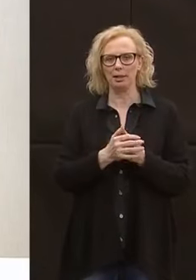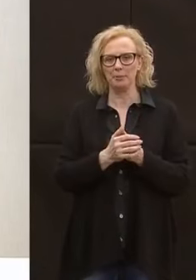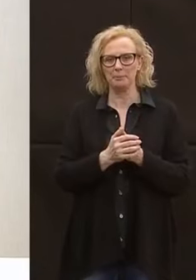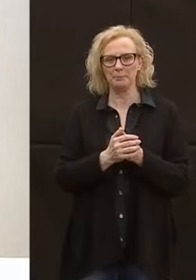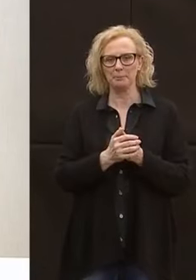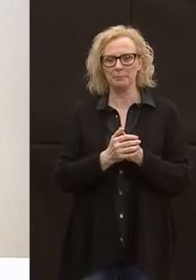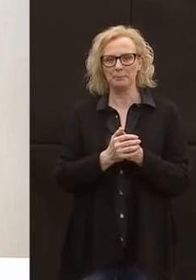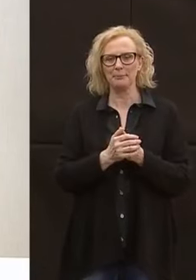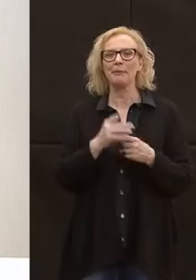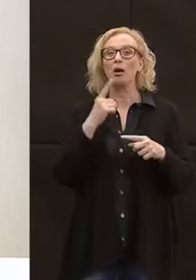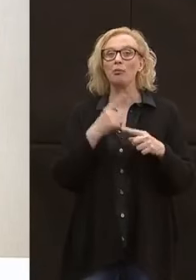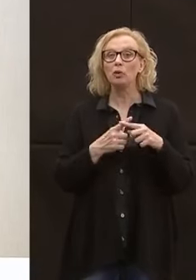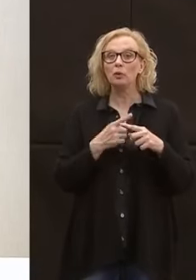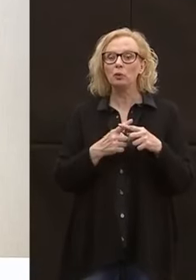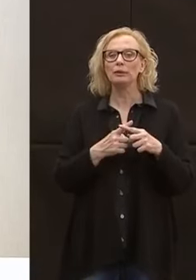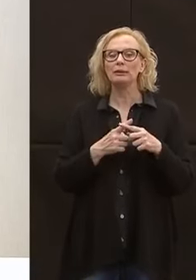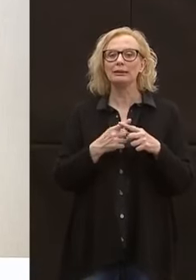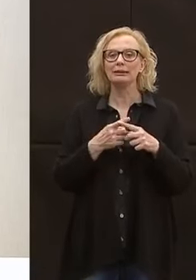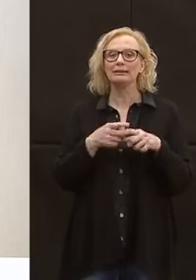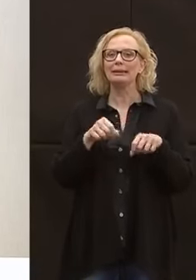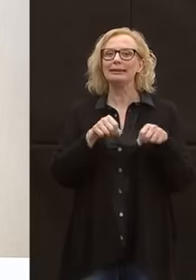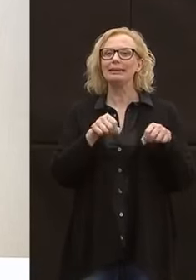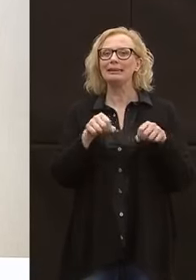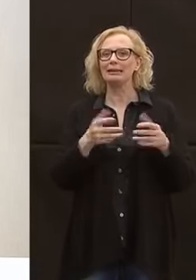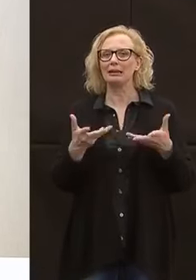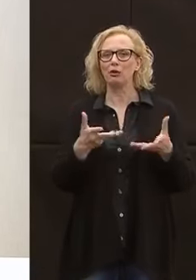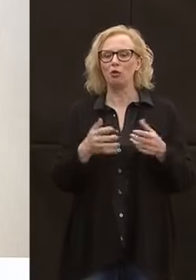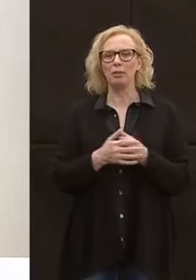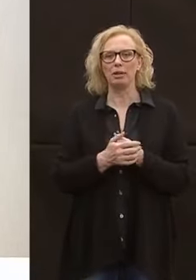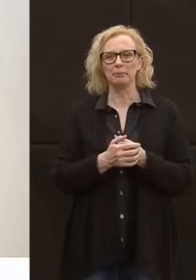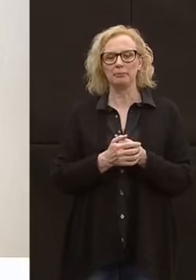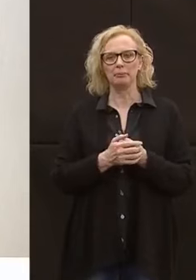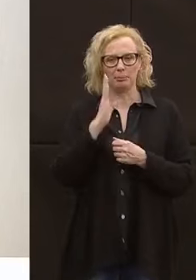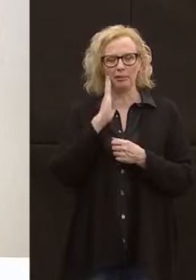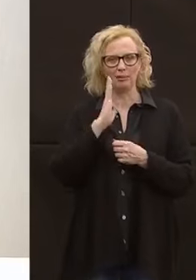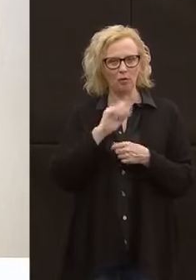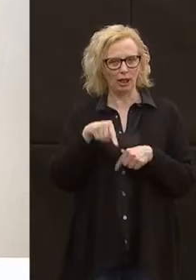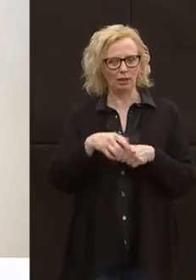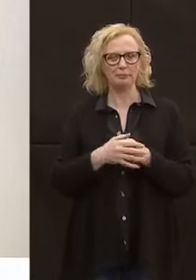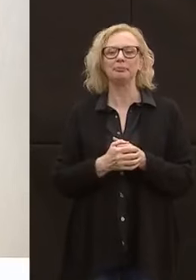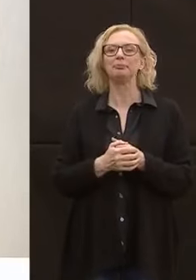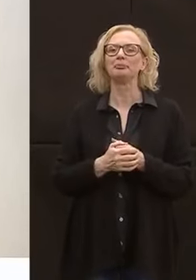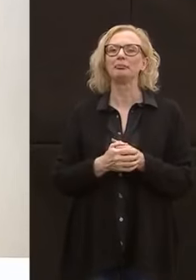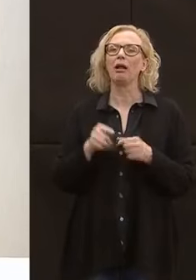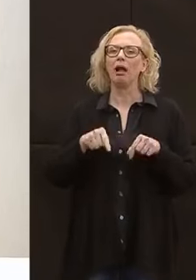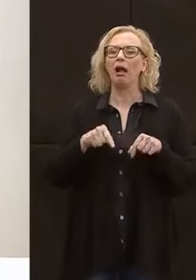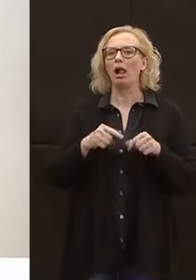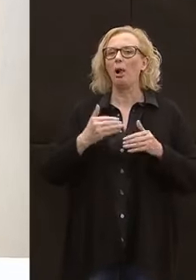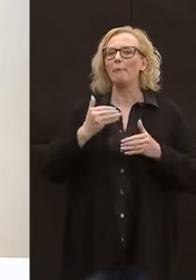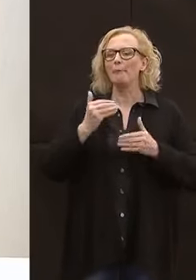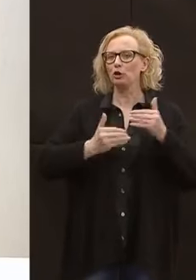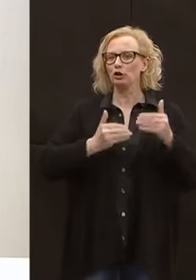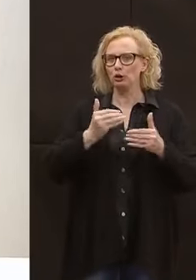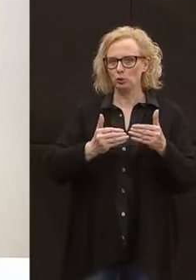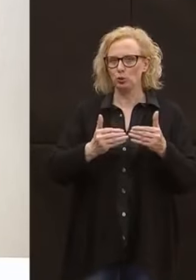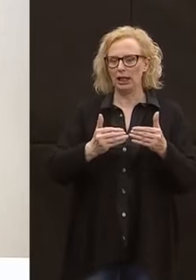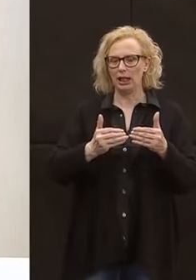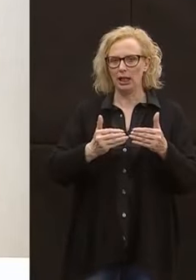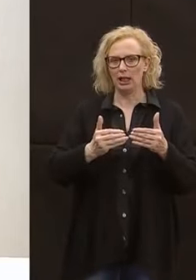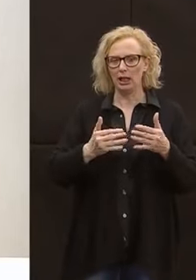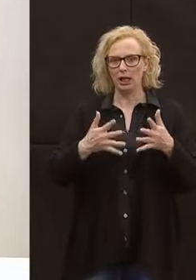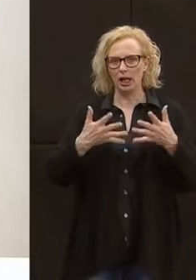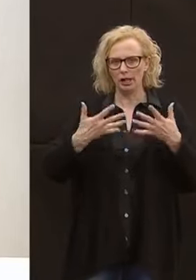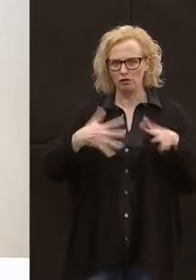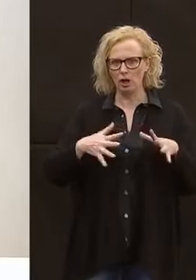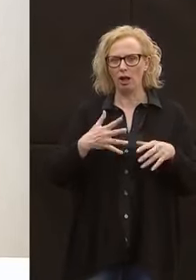e nello stesso tempo vengano gestiti. Partiamo da qui. Allora, la procedura è una procedura che ha in parte